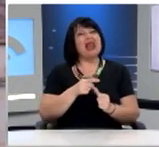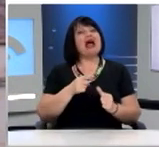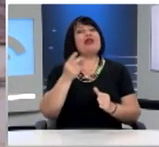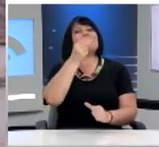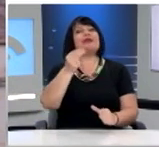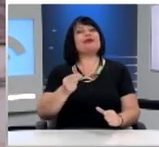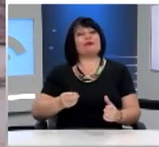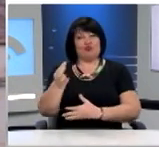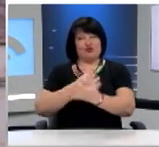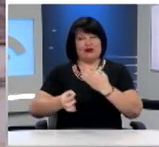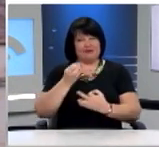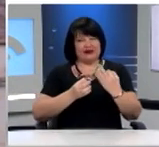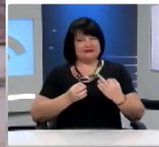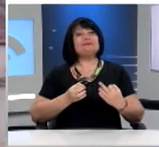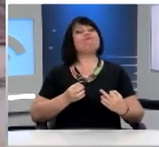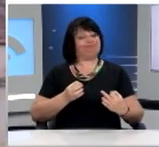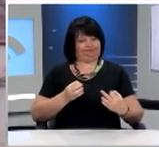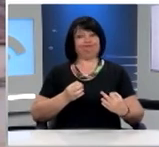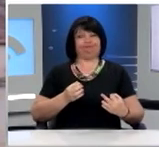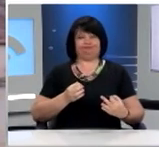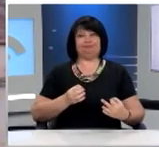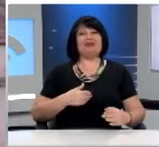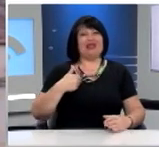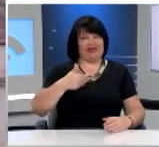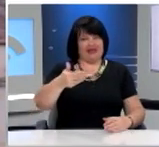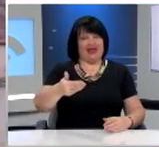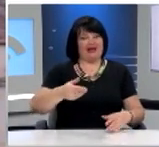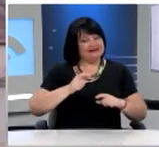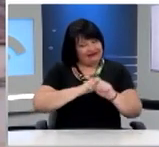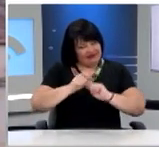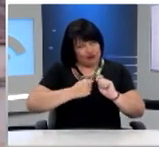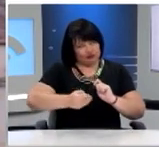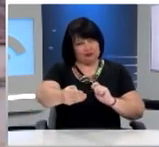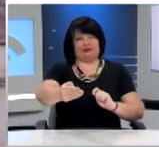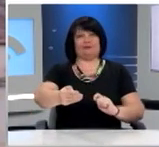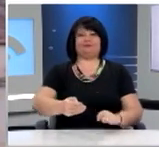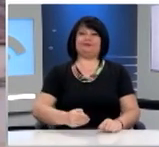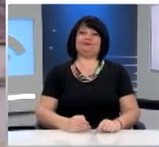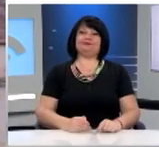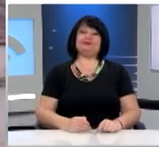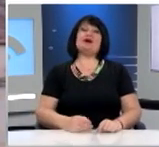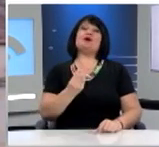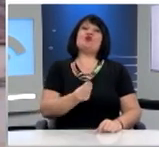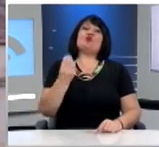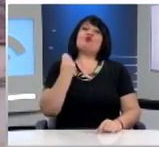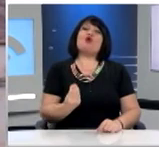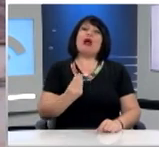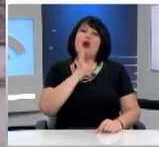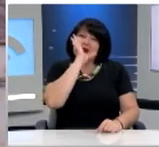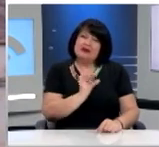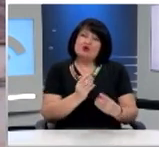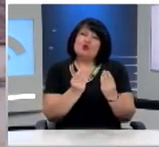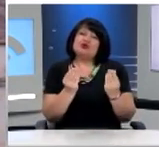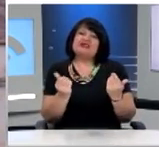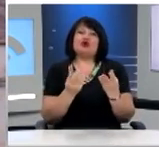θέτεται είναι πράγματα τα οποία θα δρομολογηθούν με τον καλύτερο και αντικειμενικότερο και